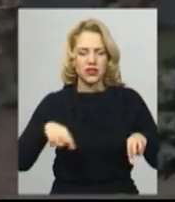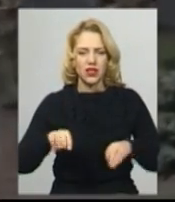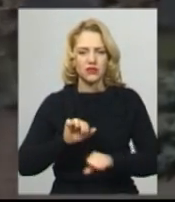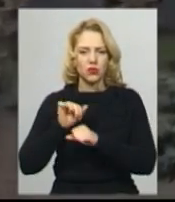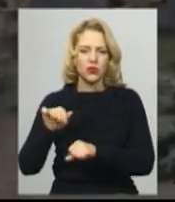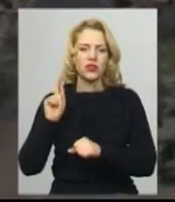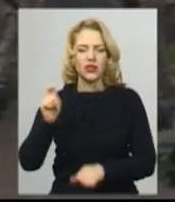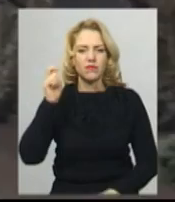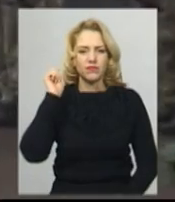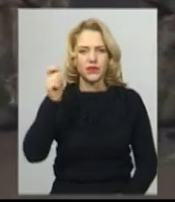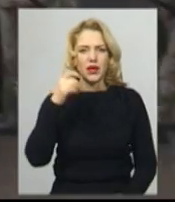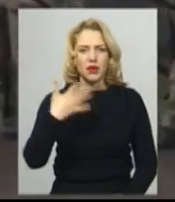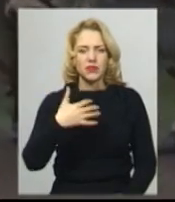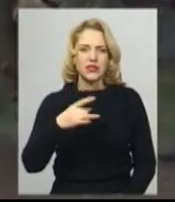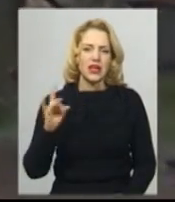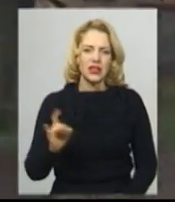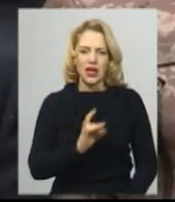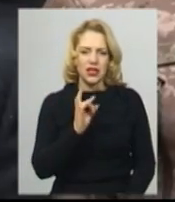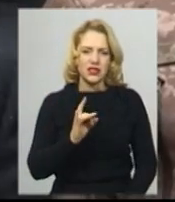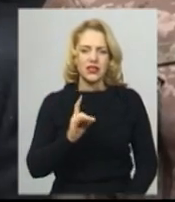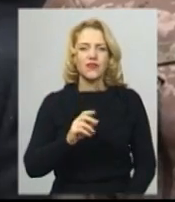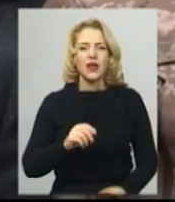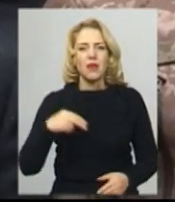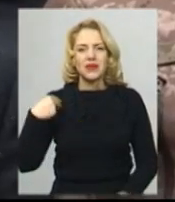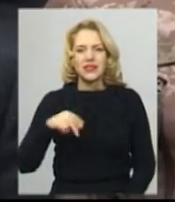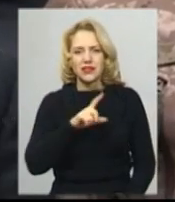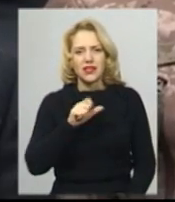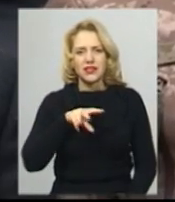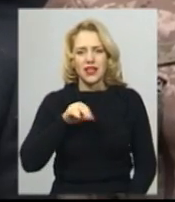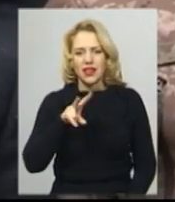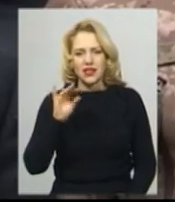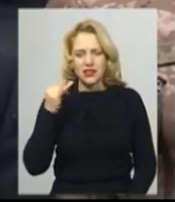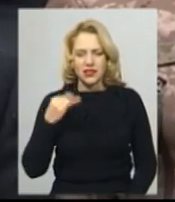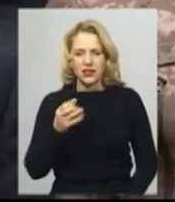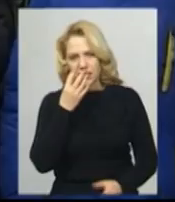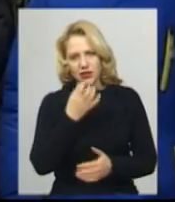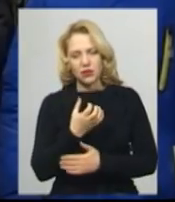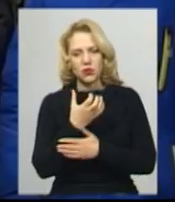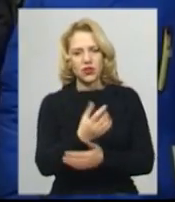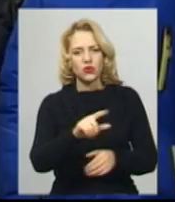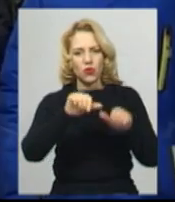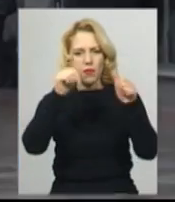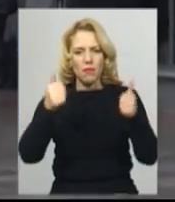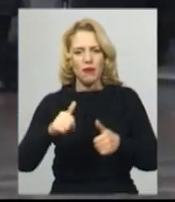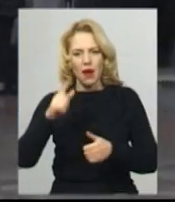пролунав там 50 разів. Володимир Зеленський разом із родичами полеглих у боях за Донецький ауропорт поклали квіти до підніжжя пам'ятника.